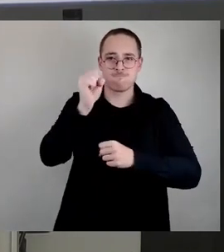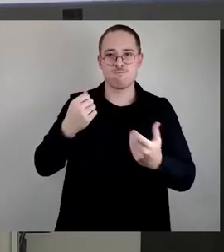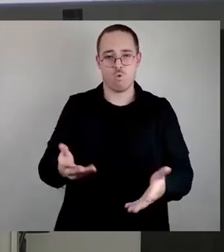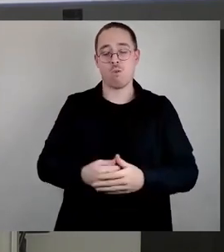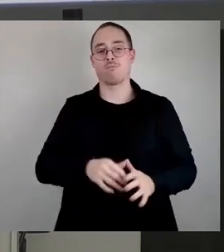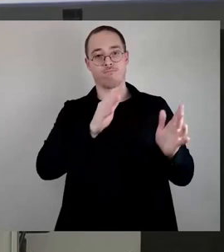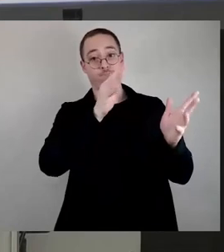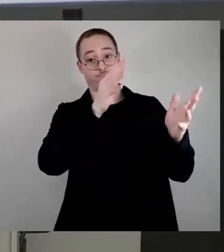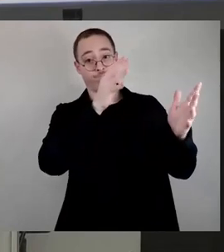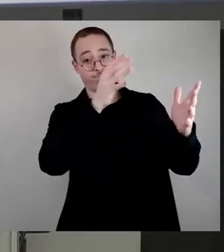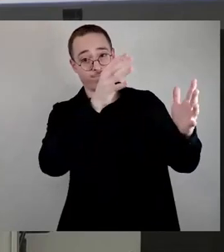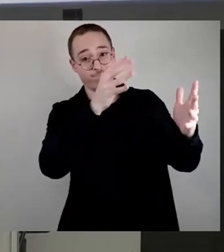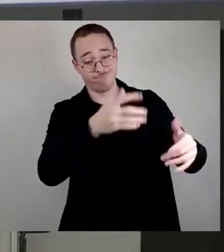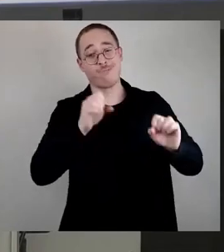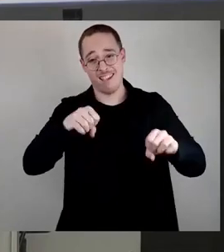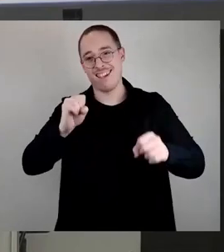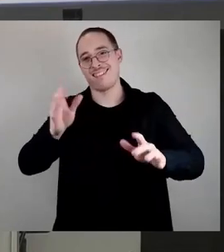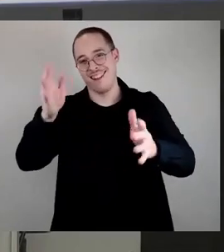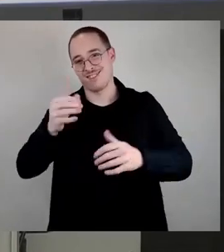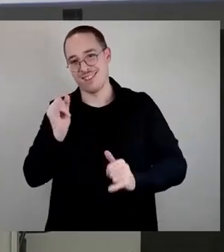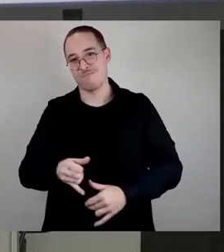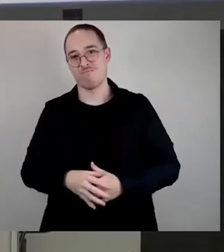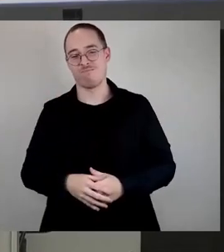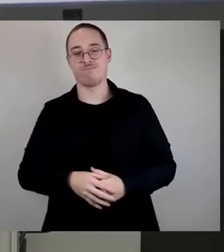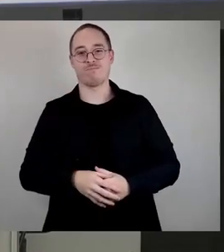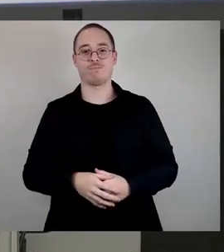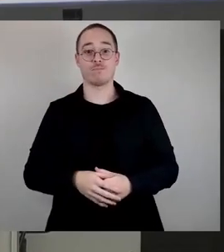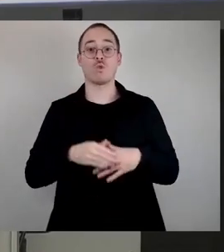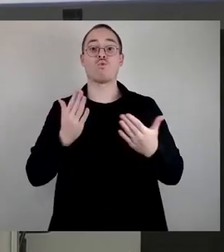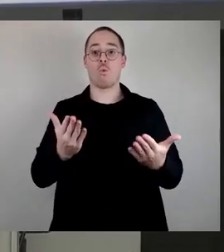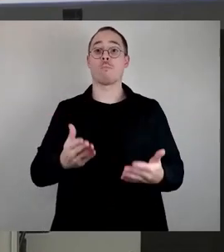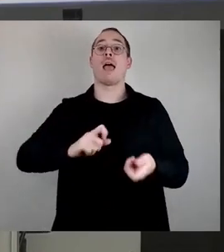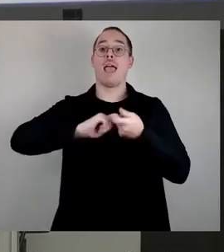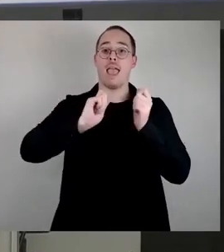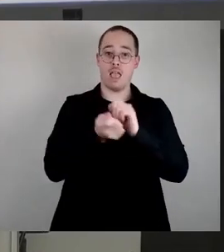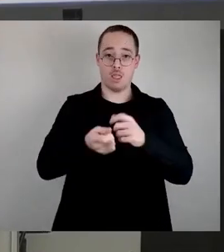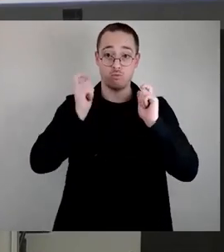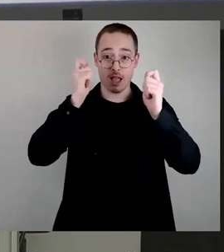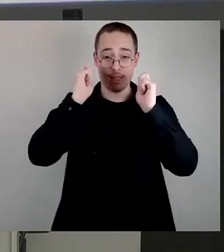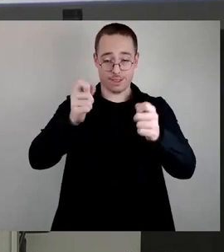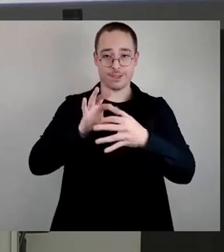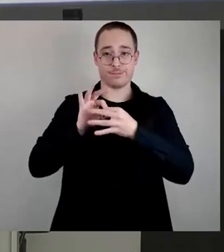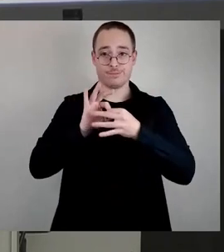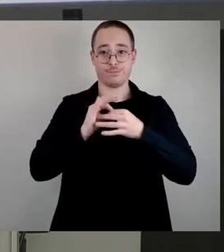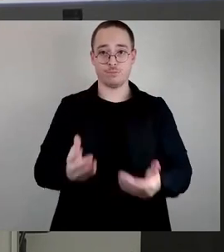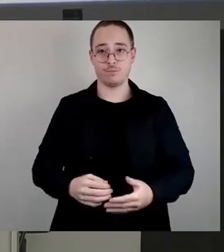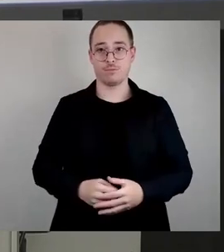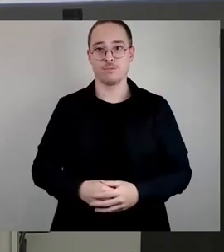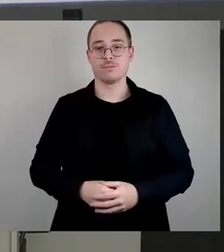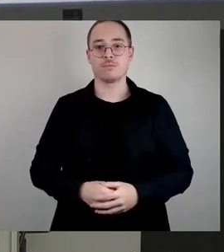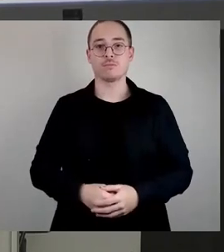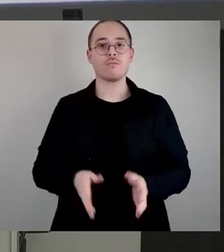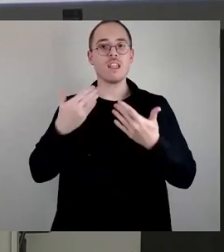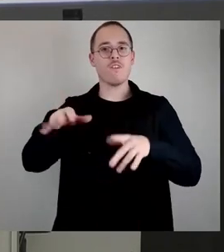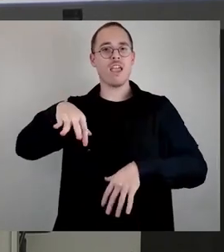Ja, da kann man mal klatschen. Nun zu den Änderungsanträgen. Die Freien Wähler haben nicht richtig zugehört